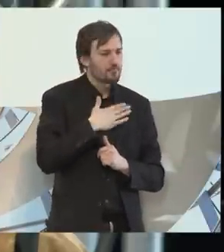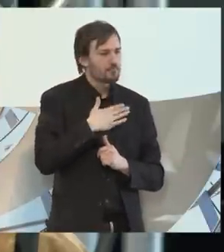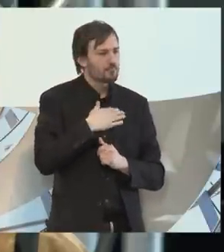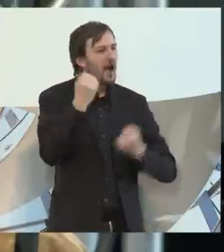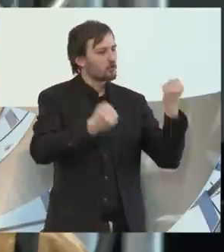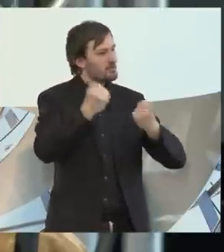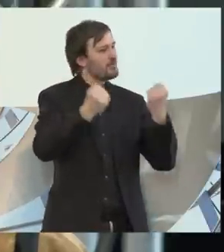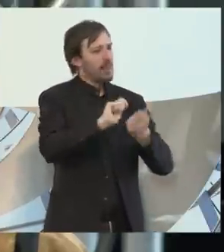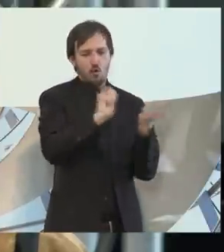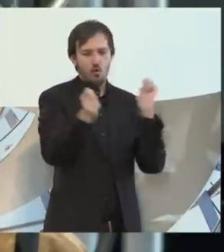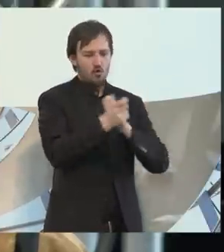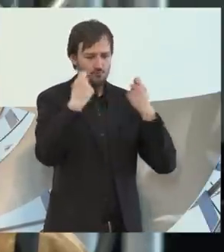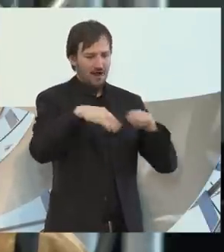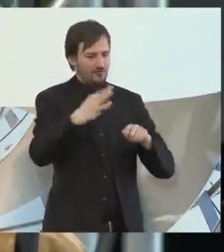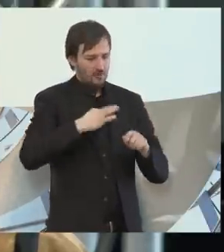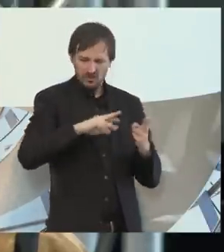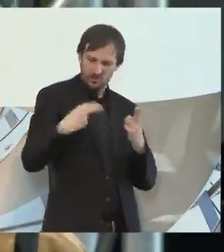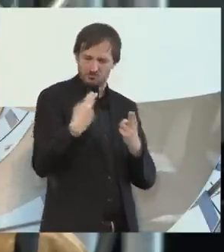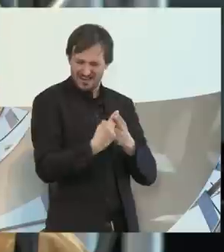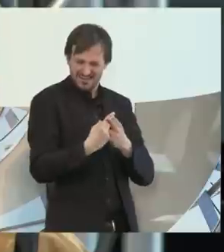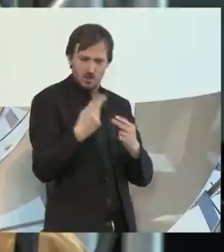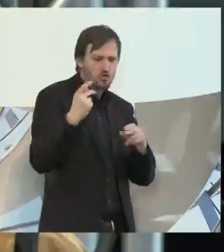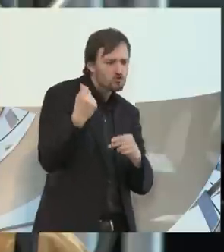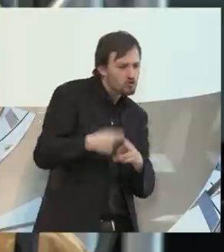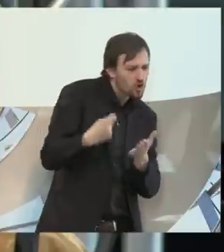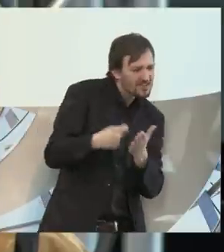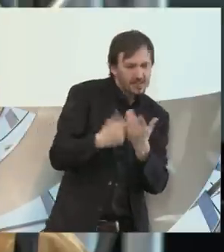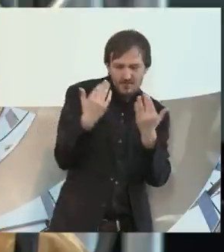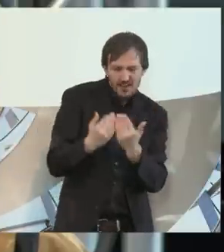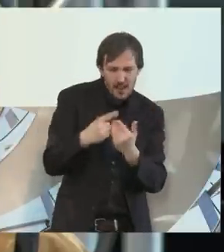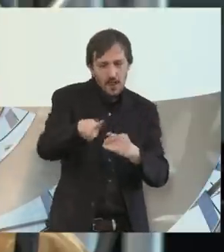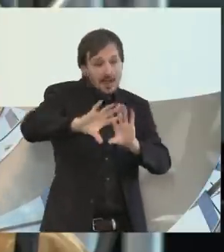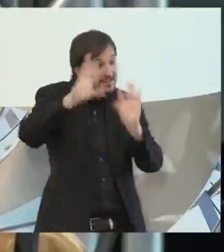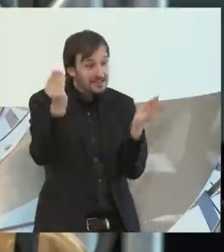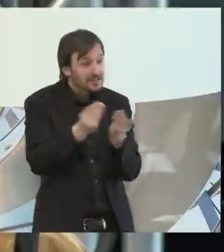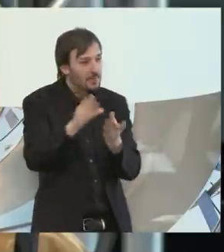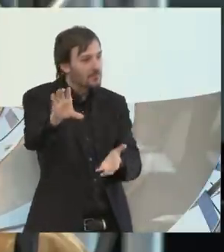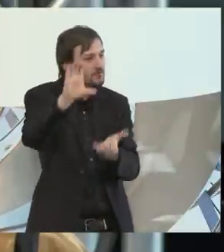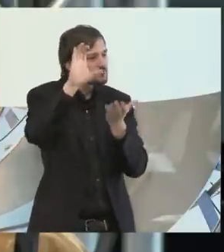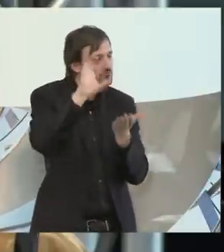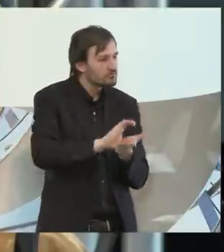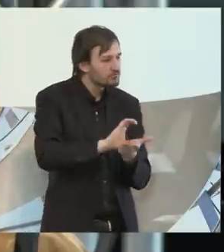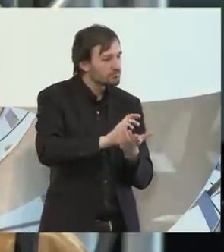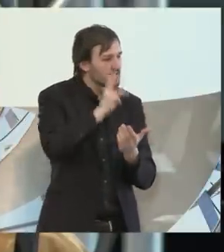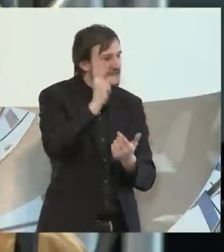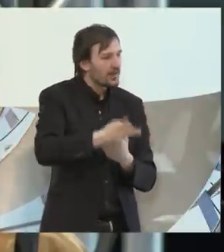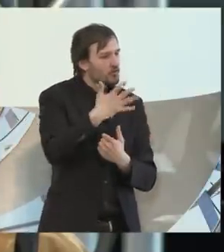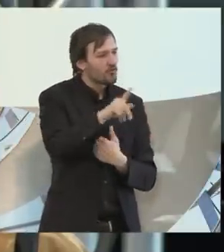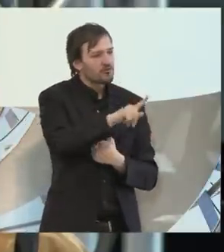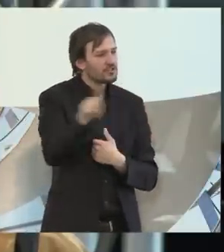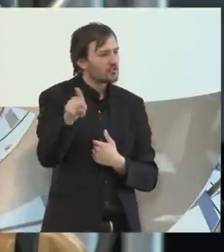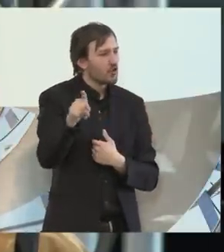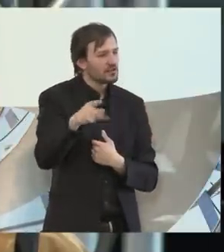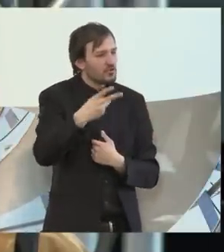mich kosten würde und dabei ist, alles zusammengerechnet, eine Summe von etwa 150.000 Euro